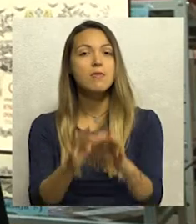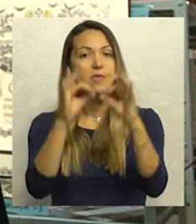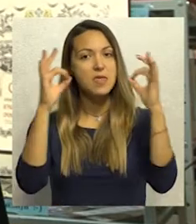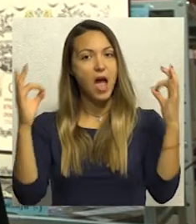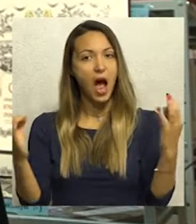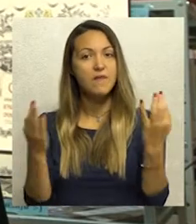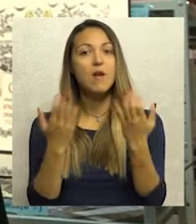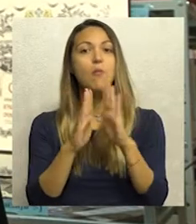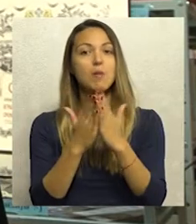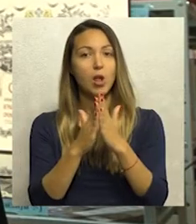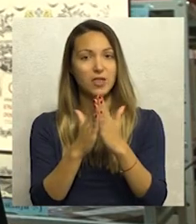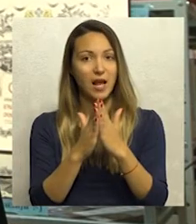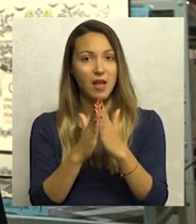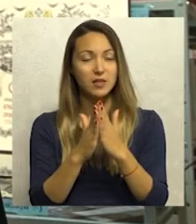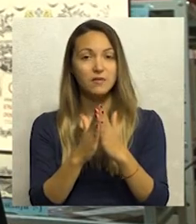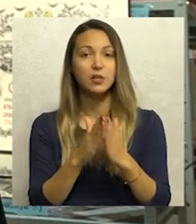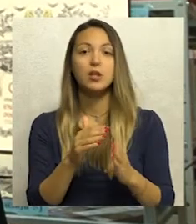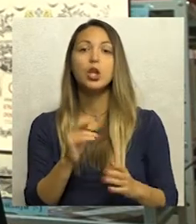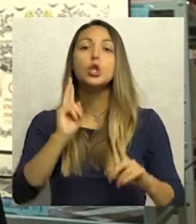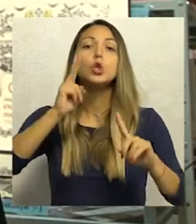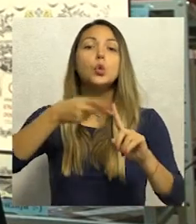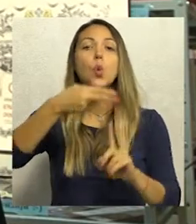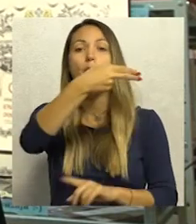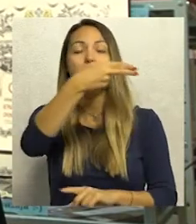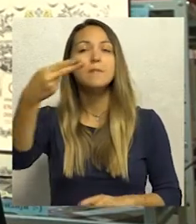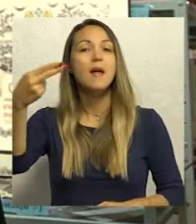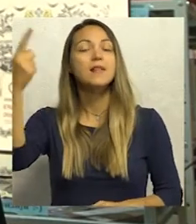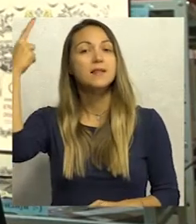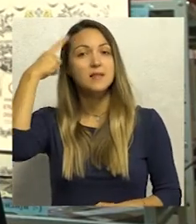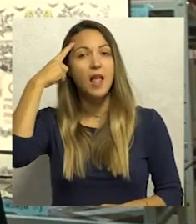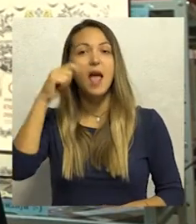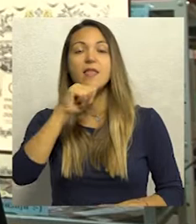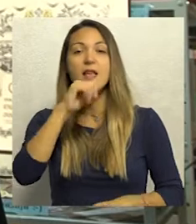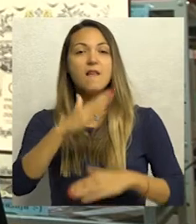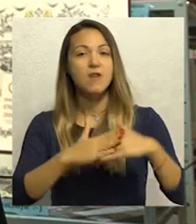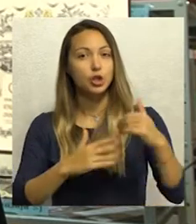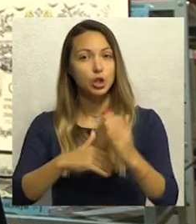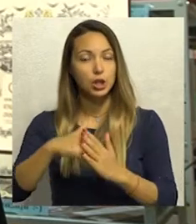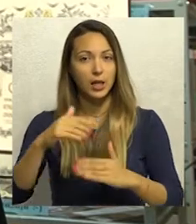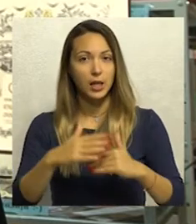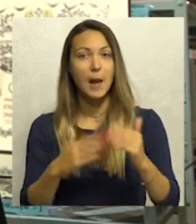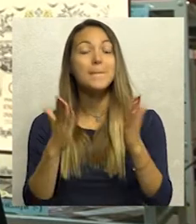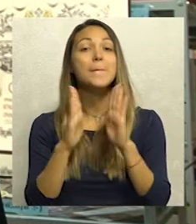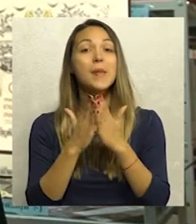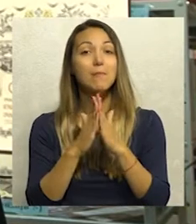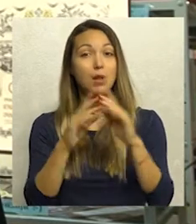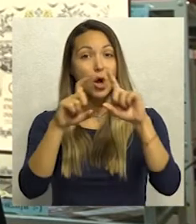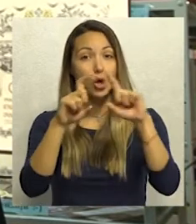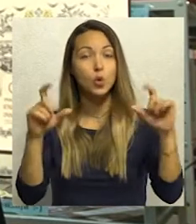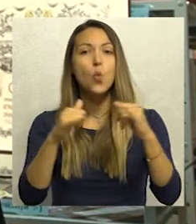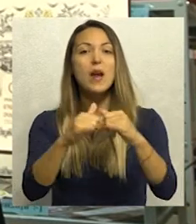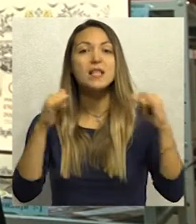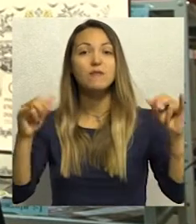bibliotekarstva, kao drugog imena za znanje i veštine, jer su biblioteke u razvijenom